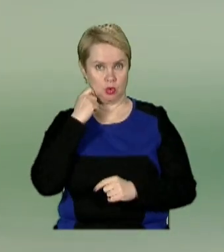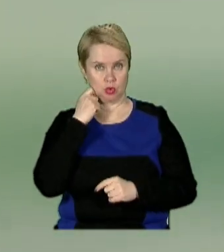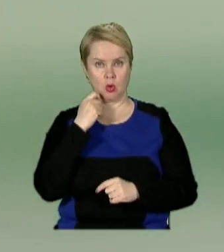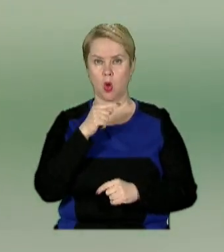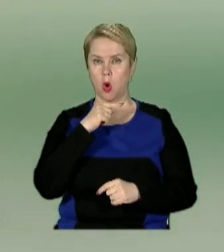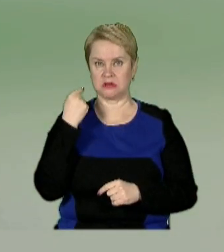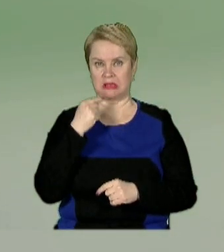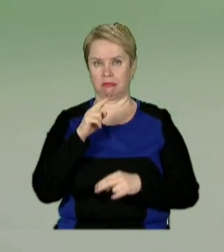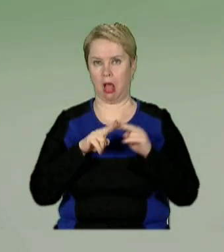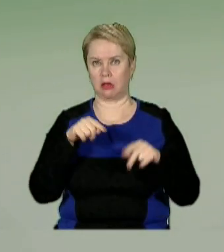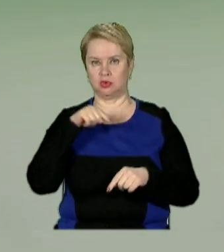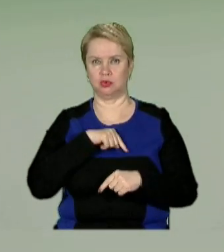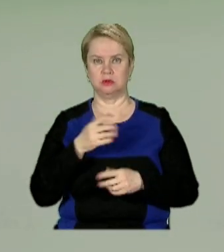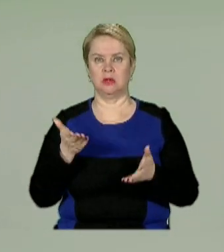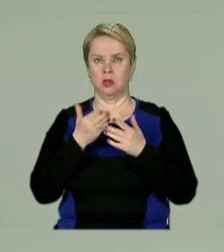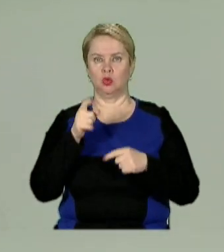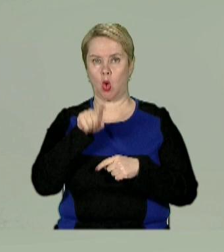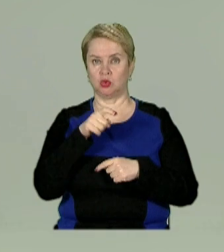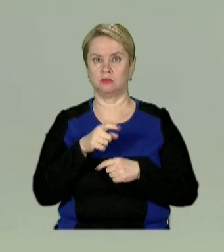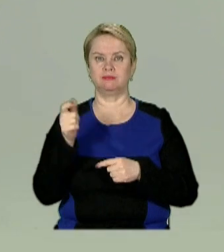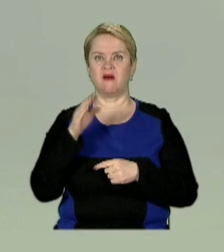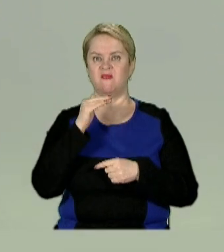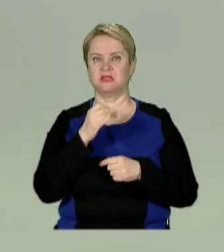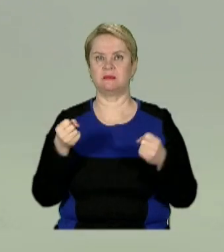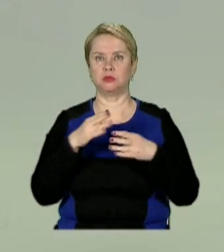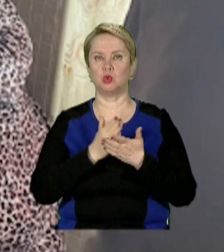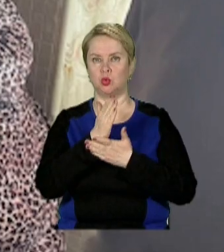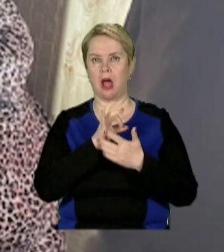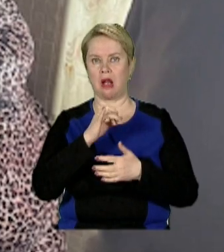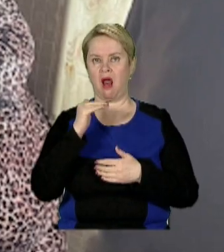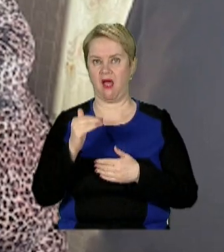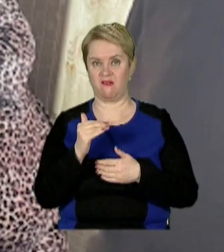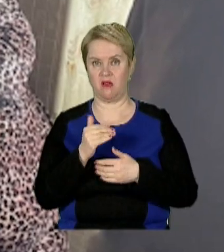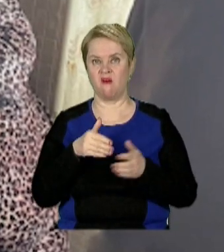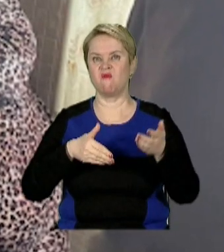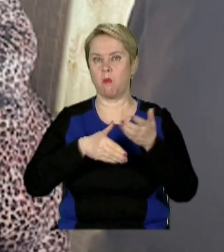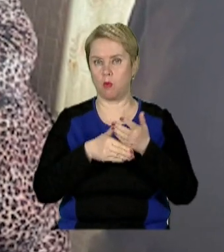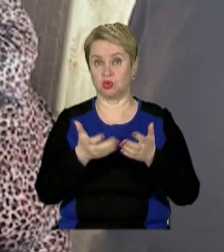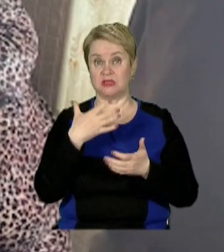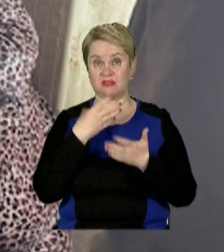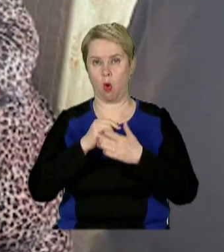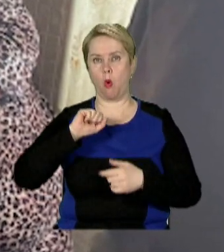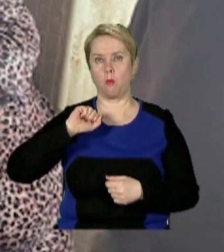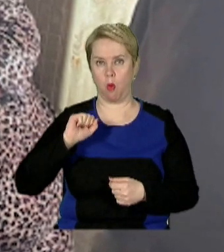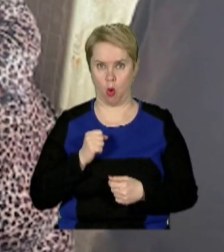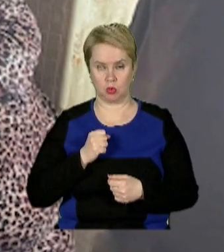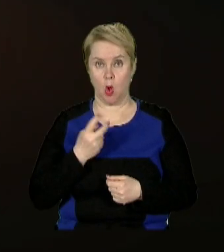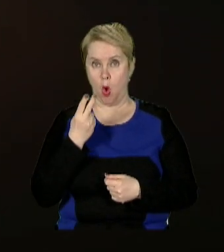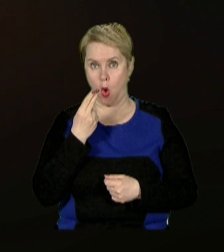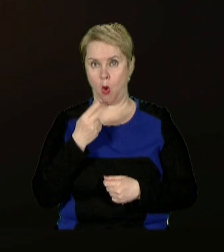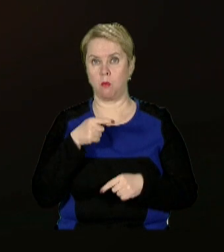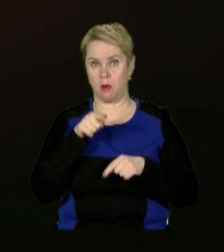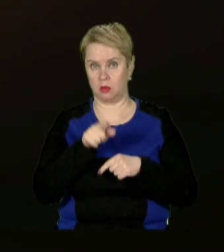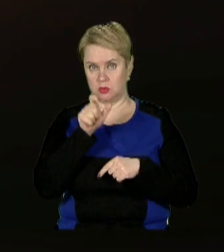проросійсько-налаштовану жительку Донеччини завербував представник спецслужб РФ. В помічниці взяла свою подругу. Обом